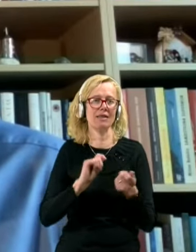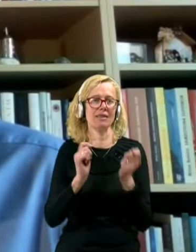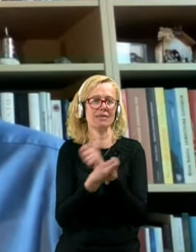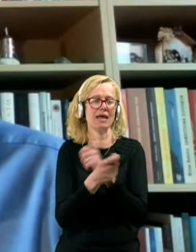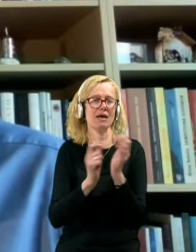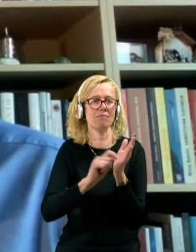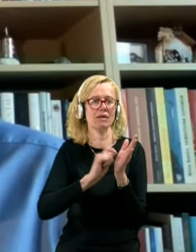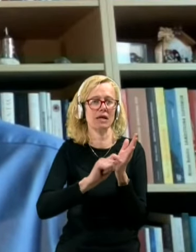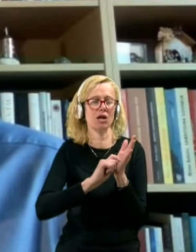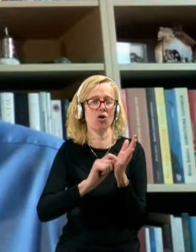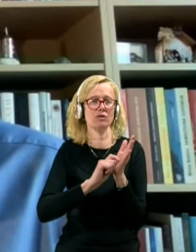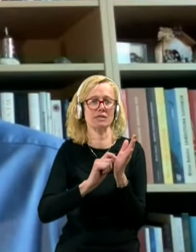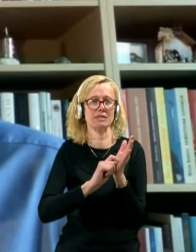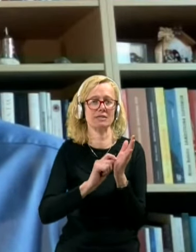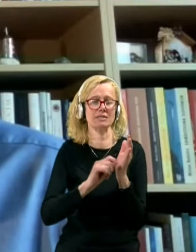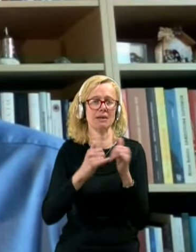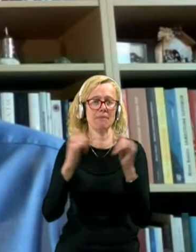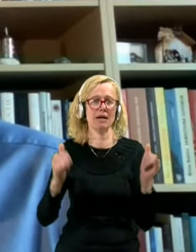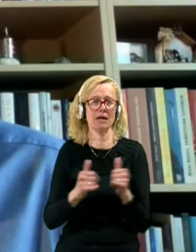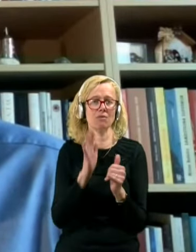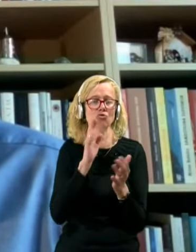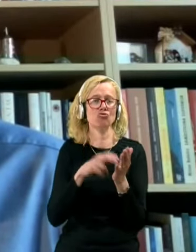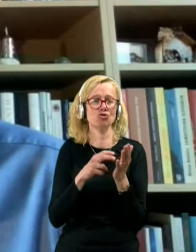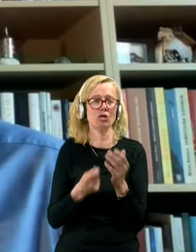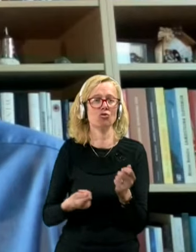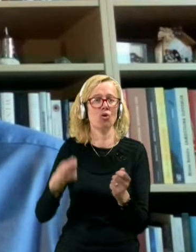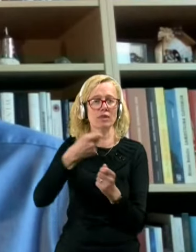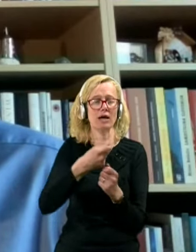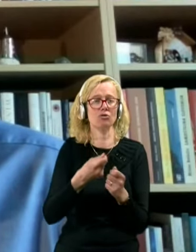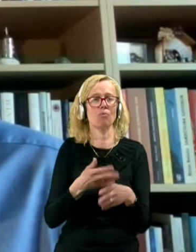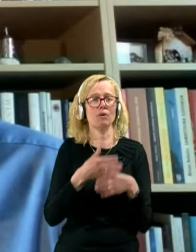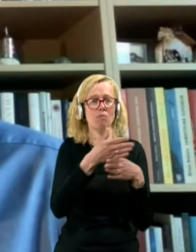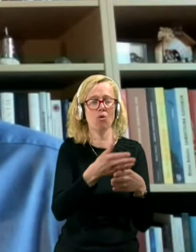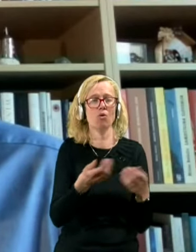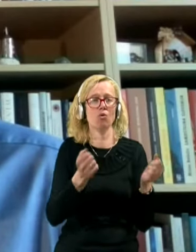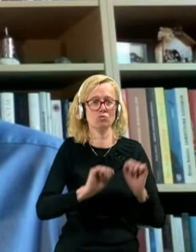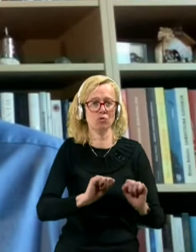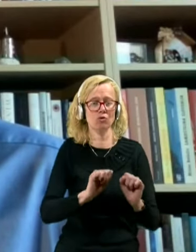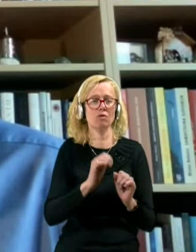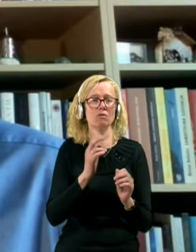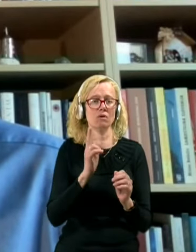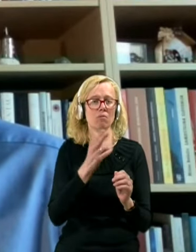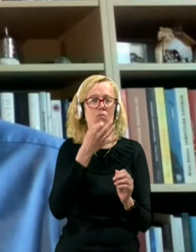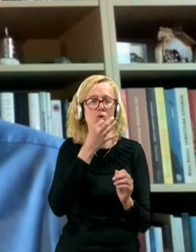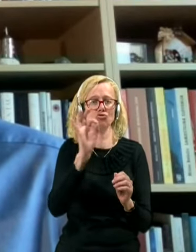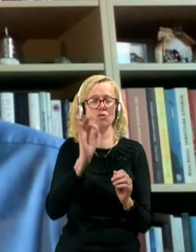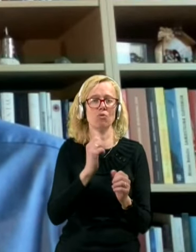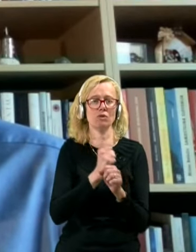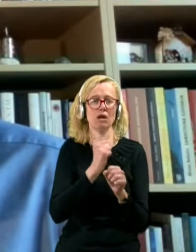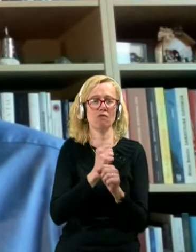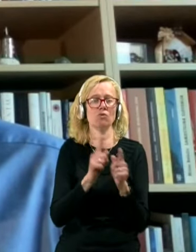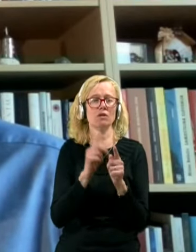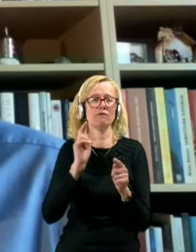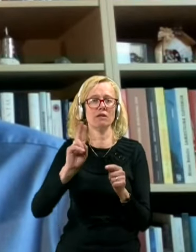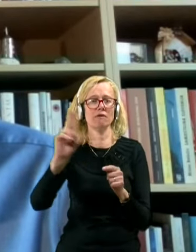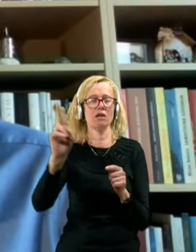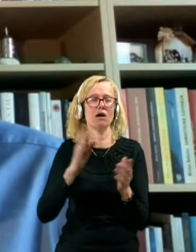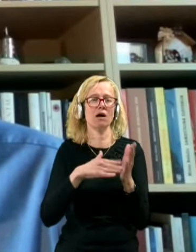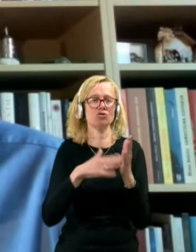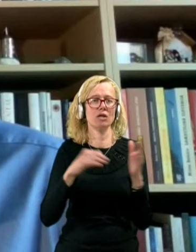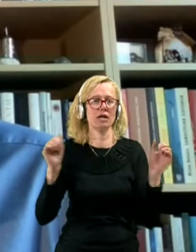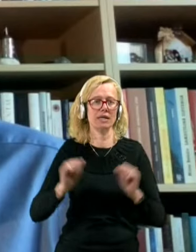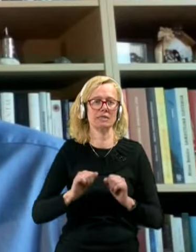debirokratizacijski paket, ki bo še dodatno gospodarstvo pri pomogu k boljšemu delovanju in potem v nadaljevanju tudi kakšne resne